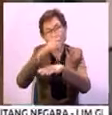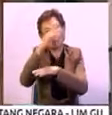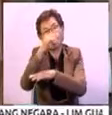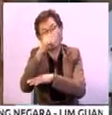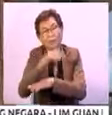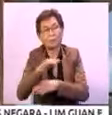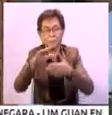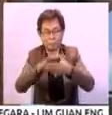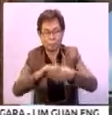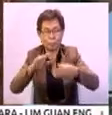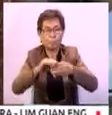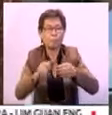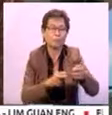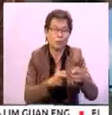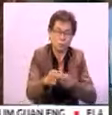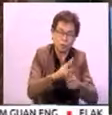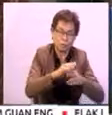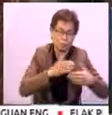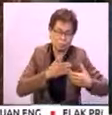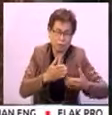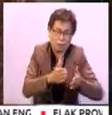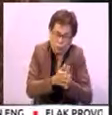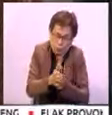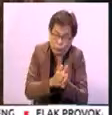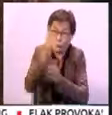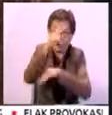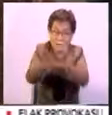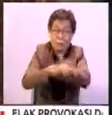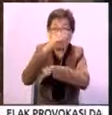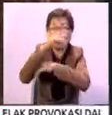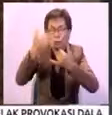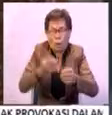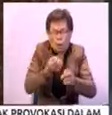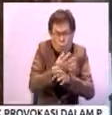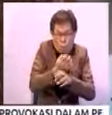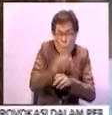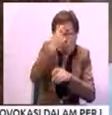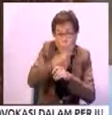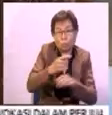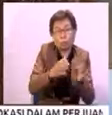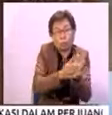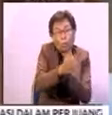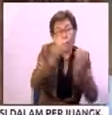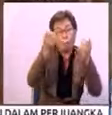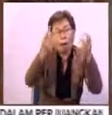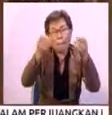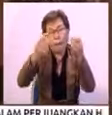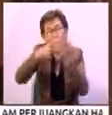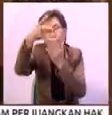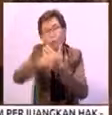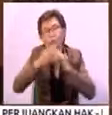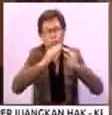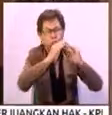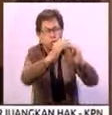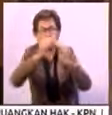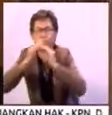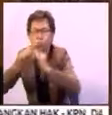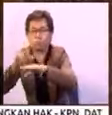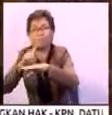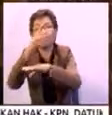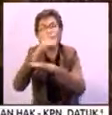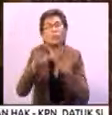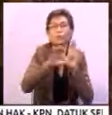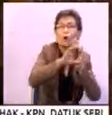Dengan usaha, komitmen dan kesungguhan, kerajaan negeri kini giat dalam usaha memperbanyakkan lagi projek perumahan di negeri Melaka